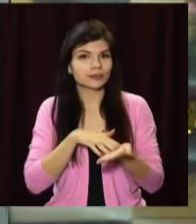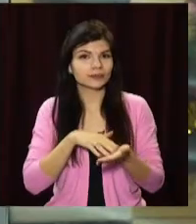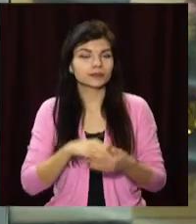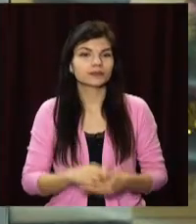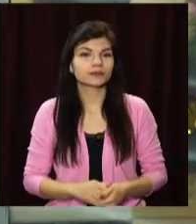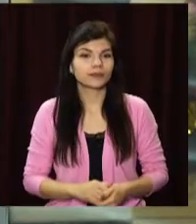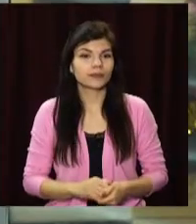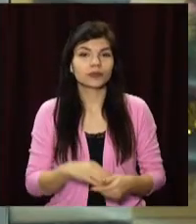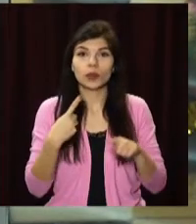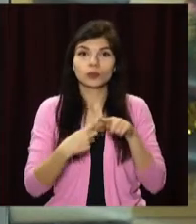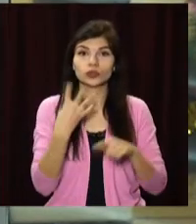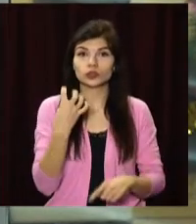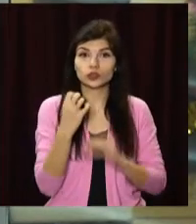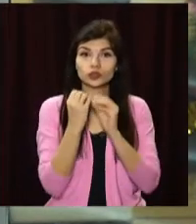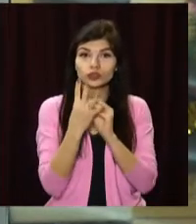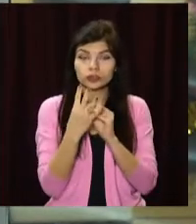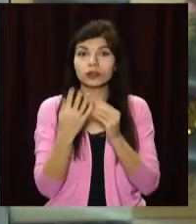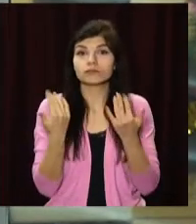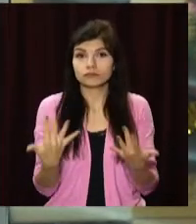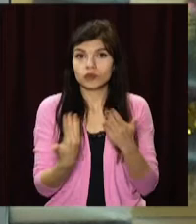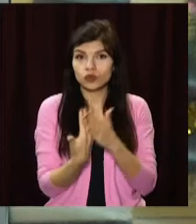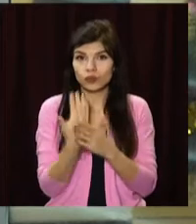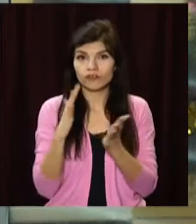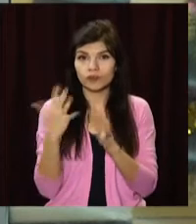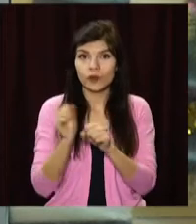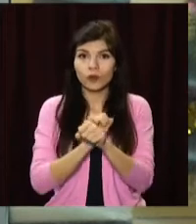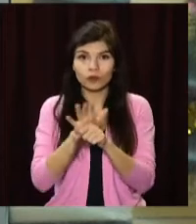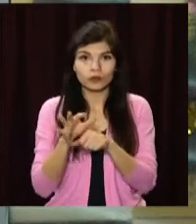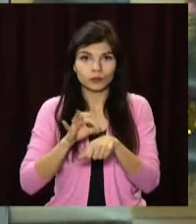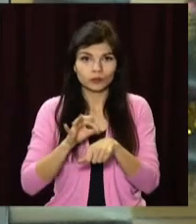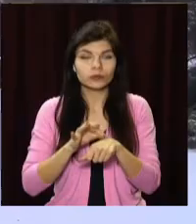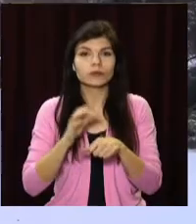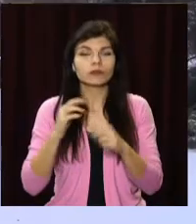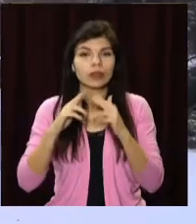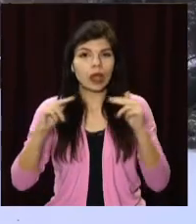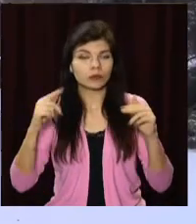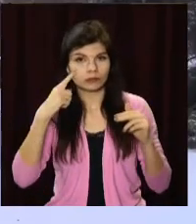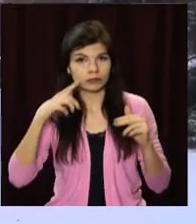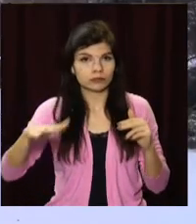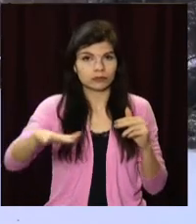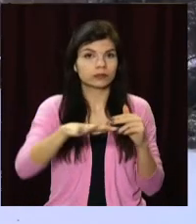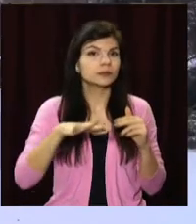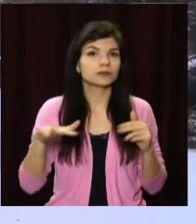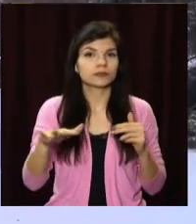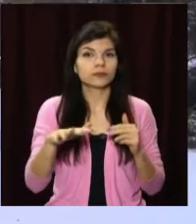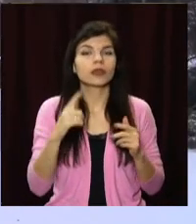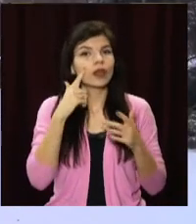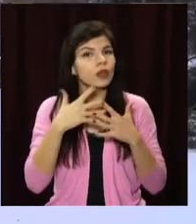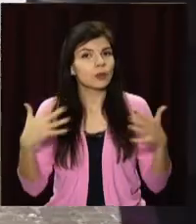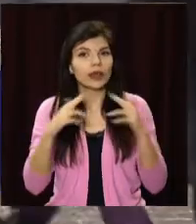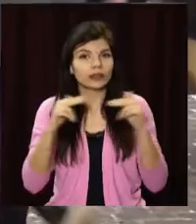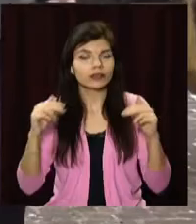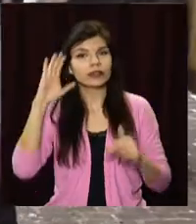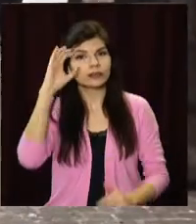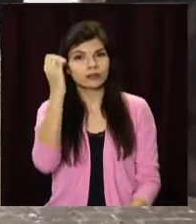Плюс 414. Саме стільки нових випадків коронавірусу зафіксовано на Дніпропетровщині за минулу добу. Найбільше у